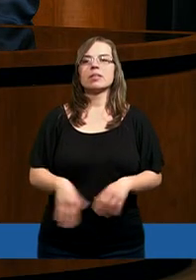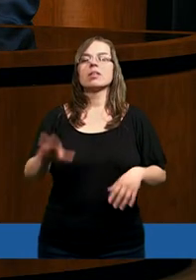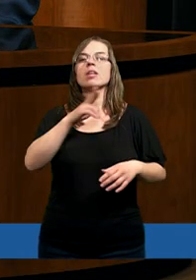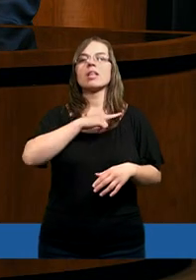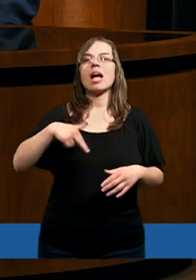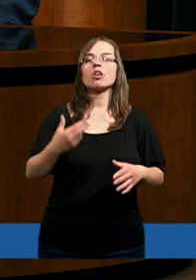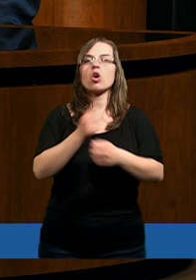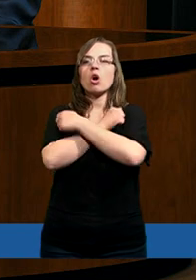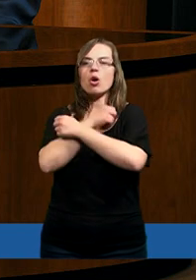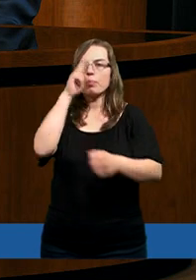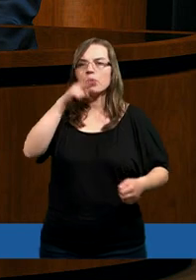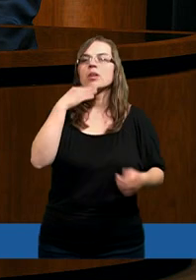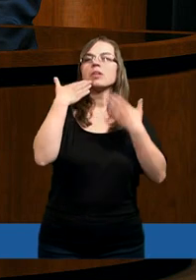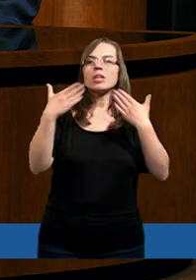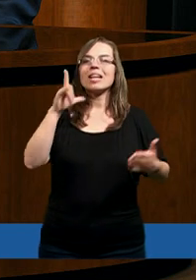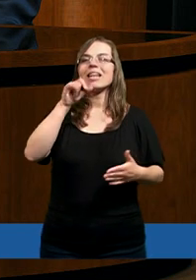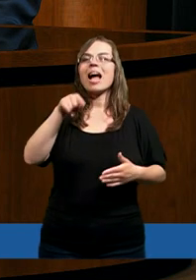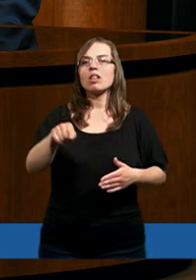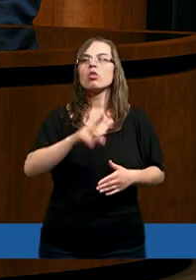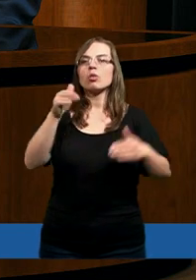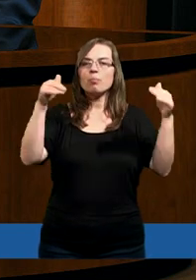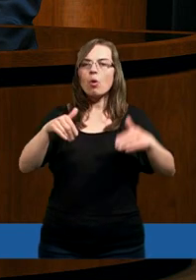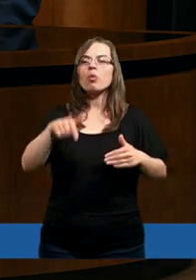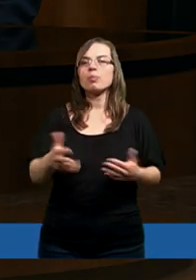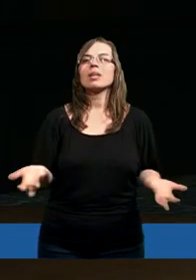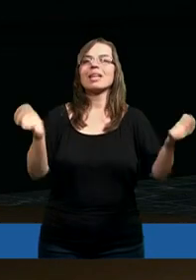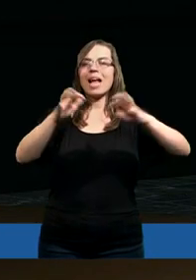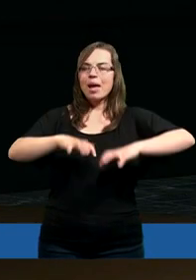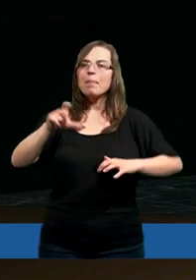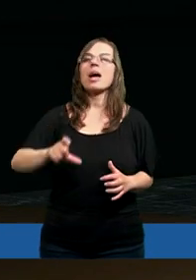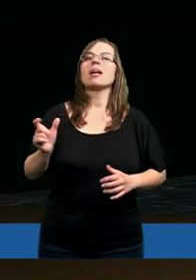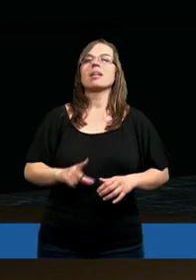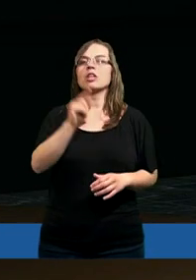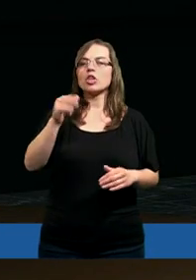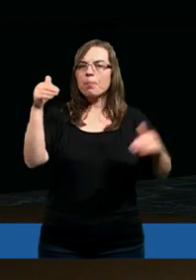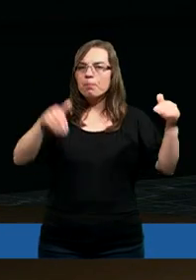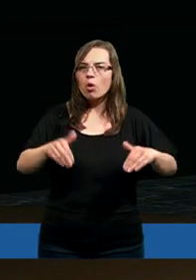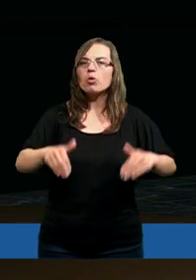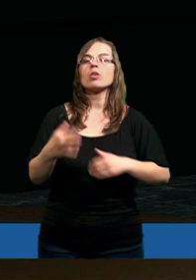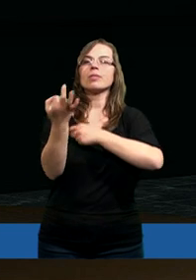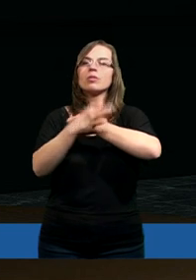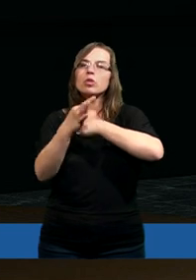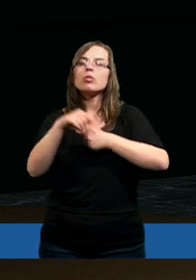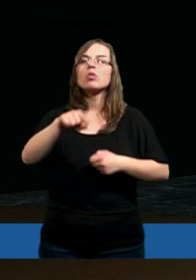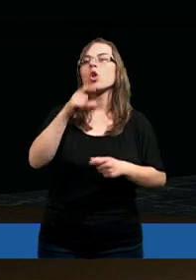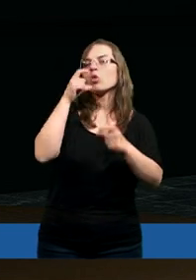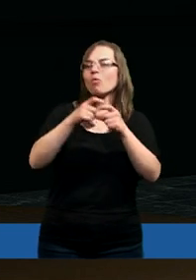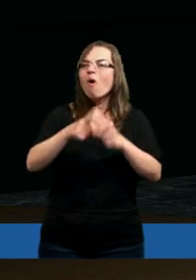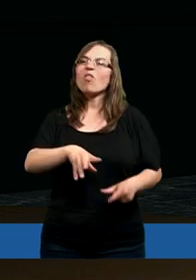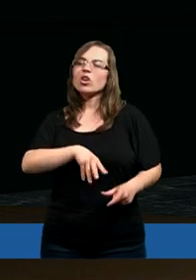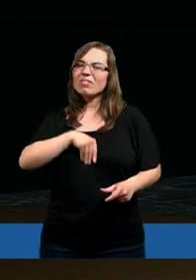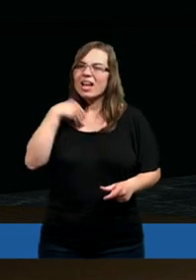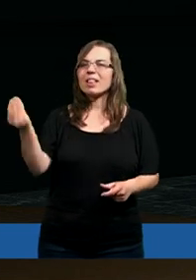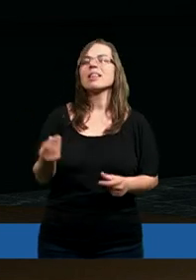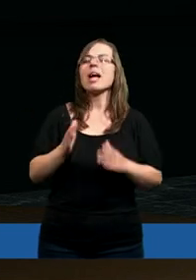Ojcze ukochany, dziękujemy Ci za to, że mogliśmy się zebrać, że możemy studiować Twoje Święte Słowo